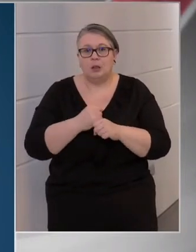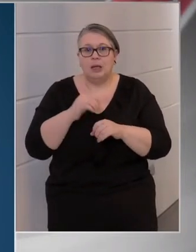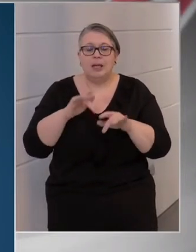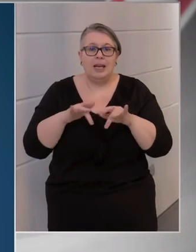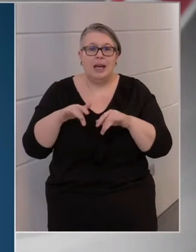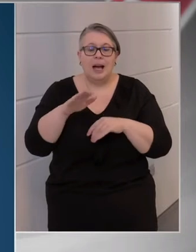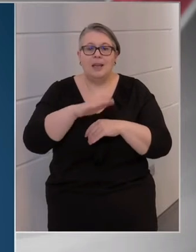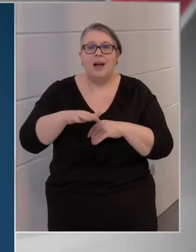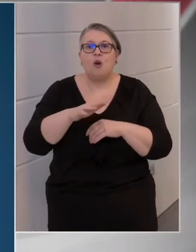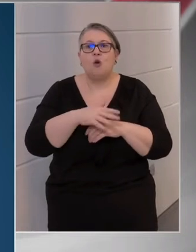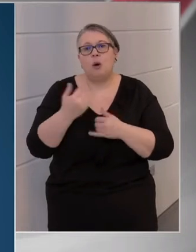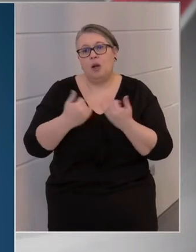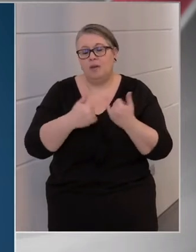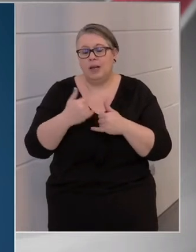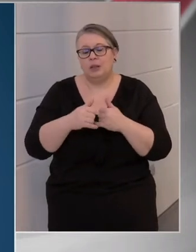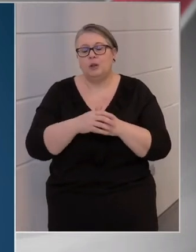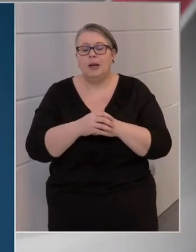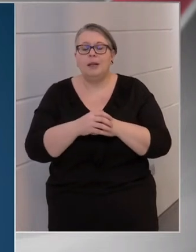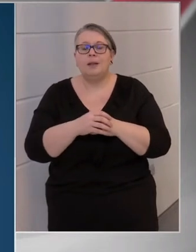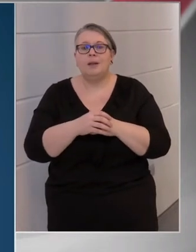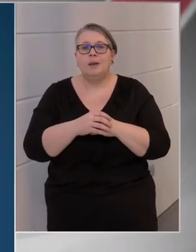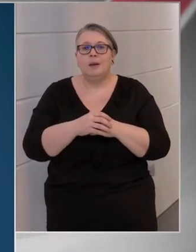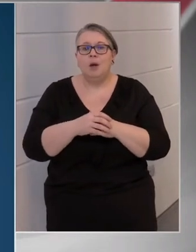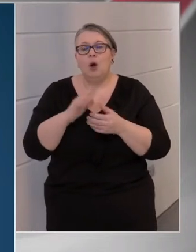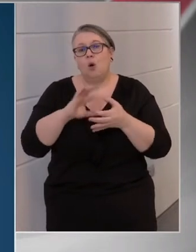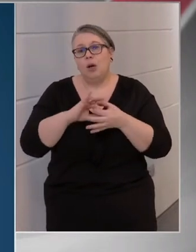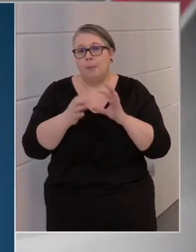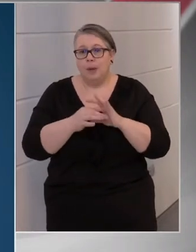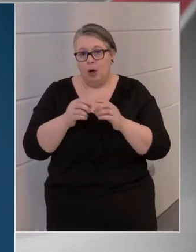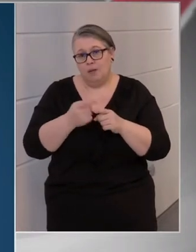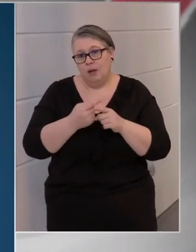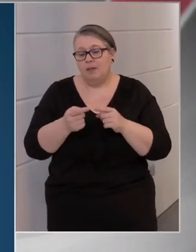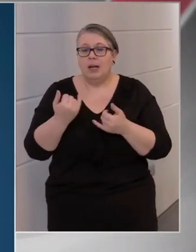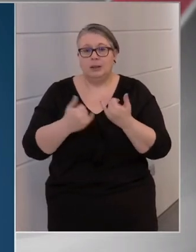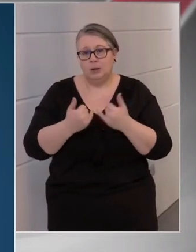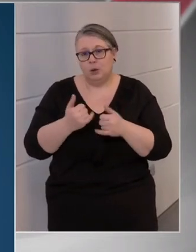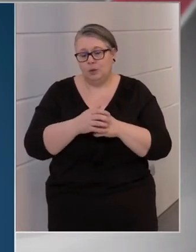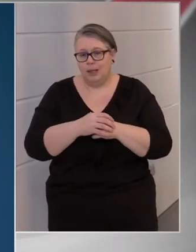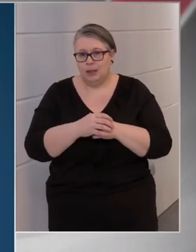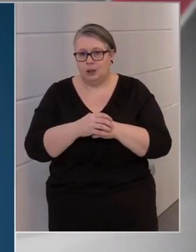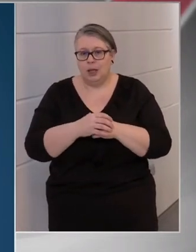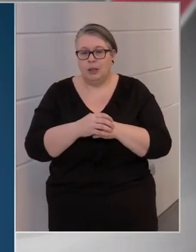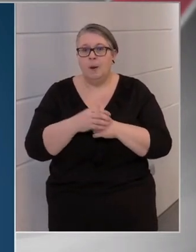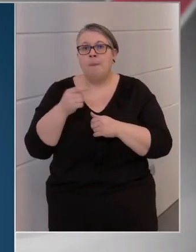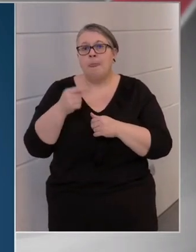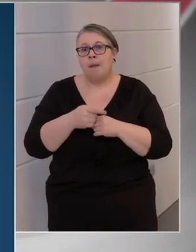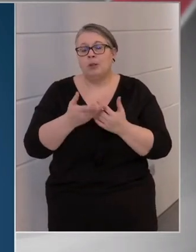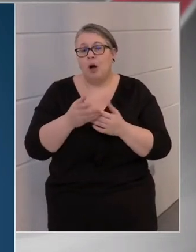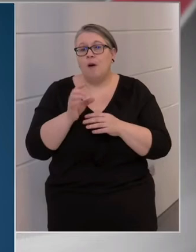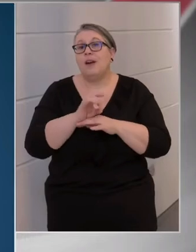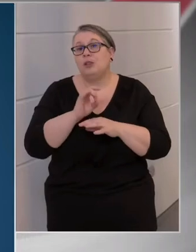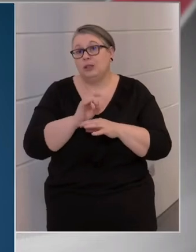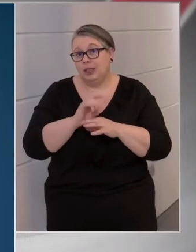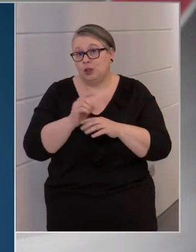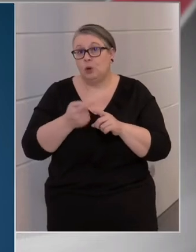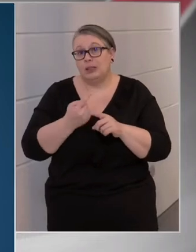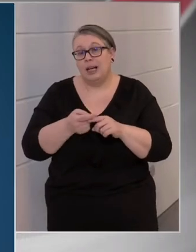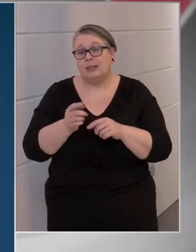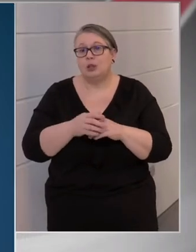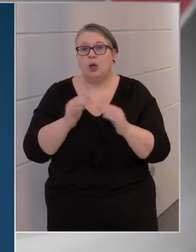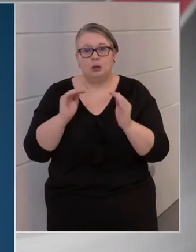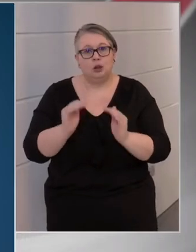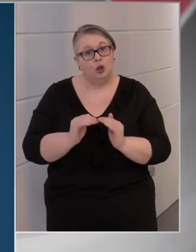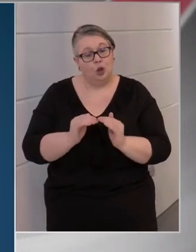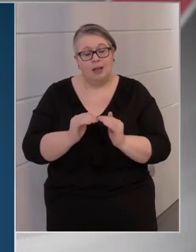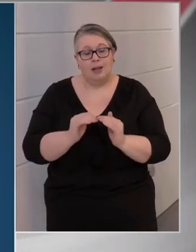európai verseny, vagy pedig olimpiai kvalifikációs verseny. Ott a fertőzés kockázata az lényegesen